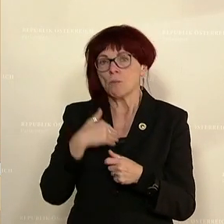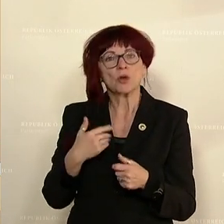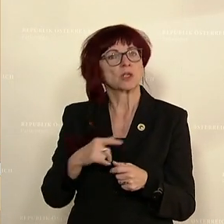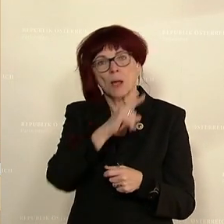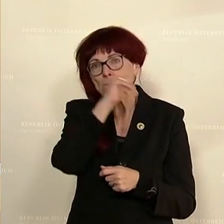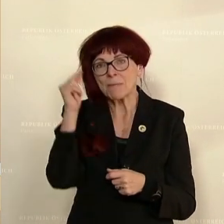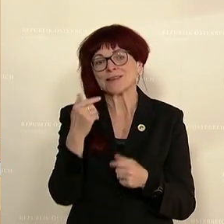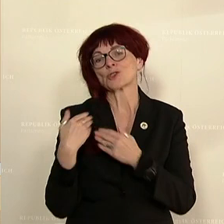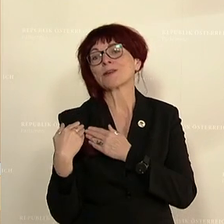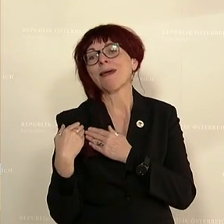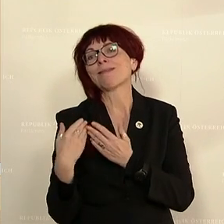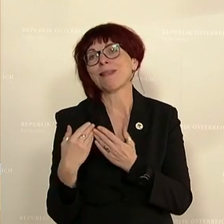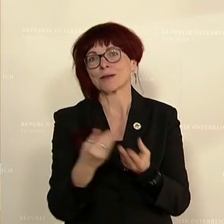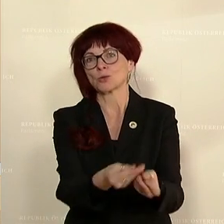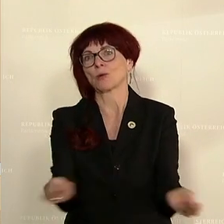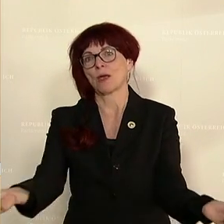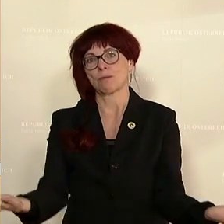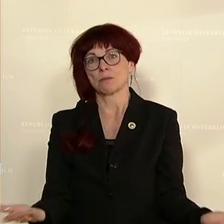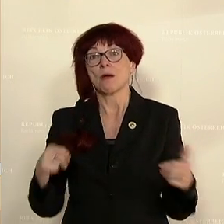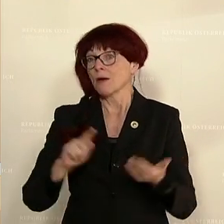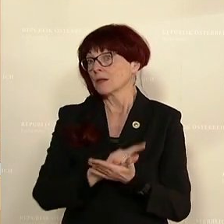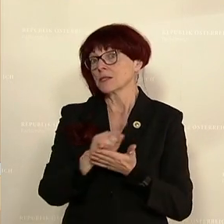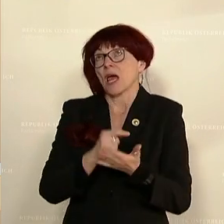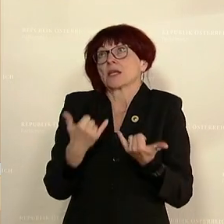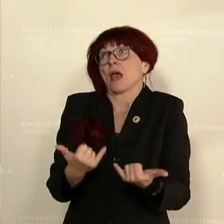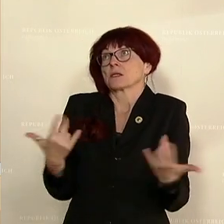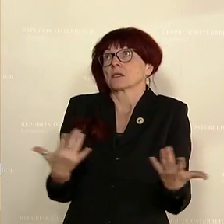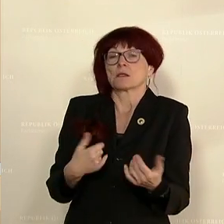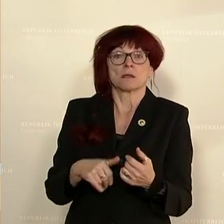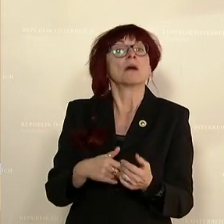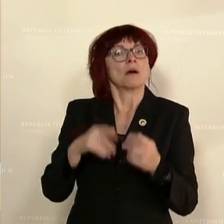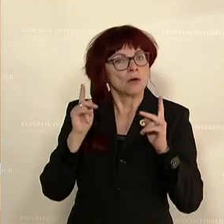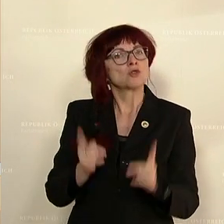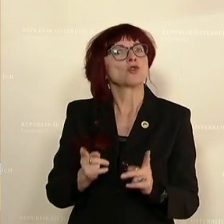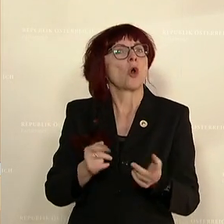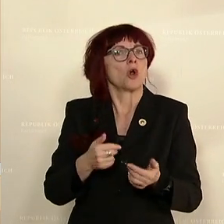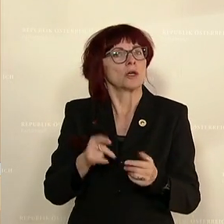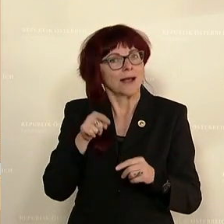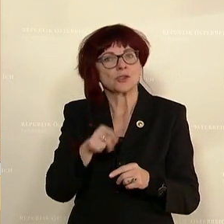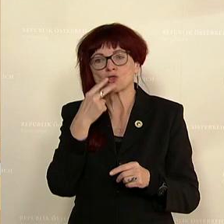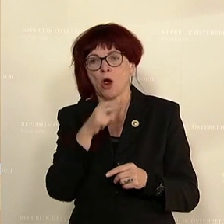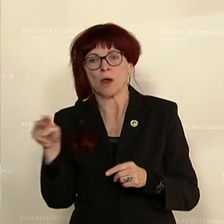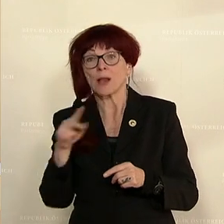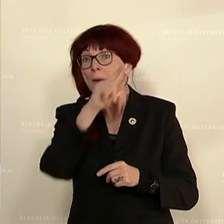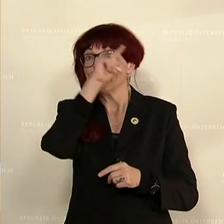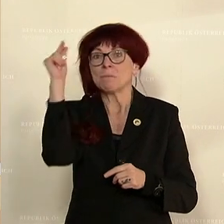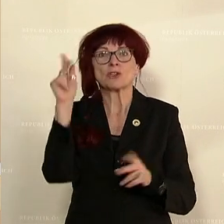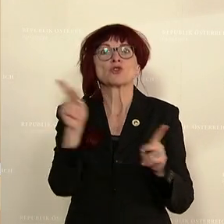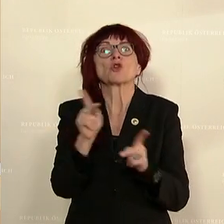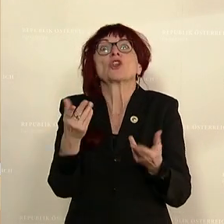entlastet werden. Das ist mir wichtig in Zeiten wie diesen, dass wir auch hier besonders darauf schauen, dass die Menschen